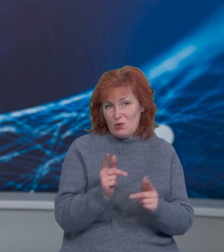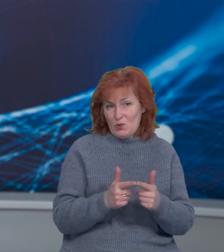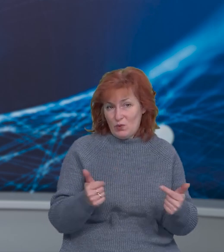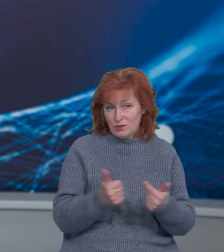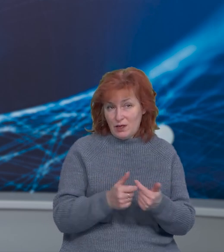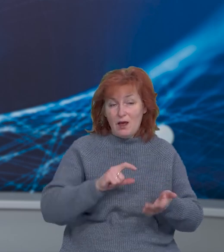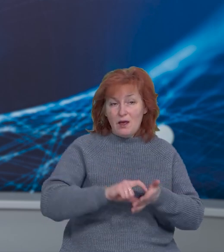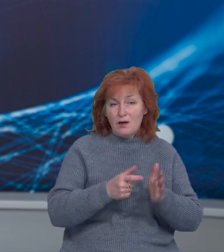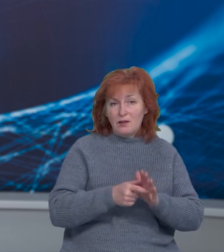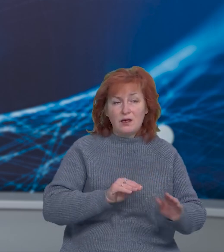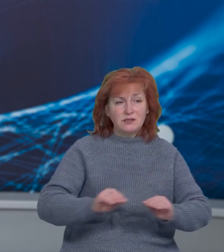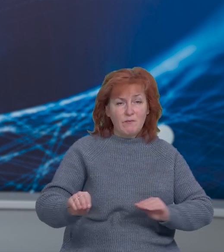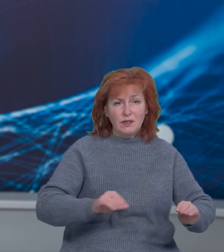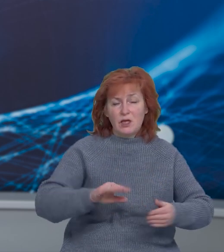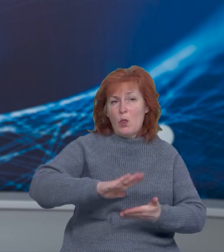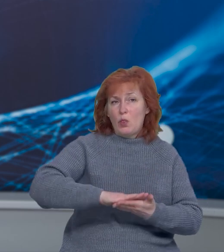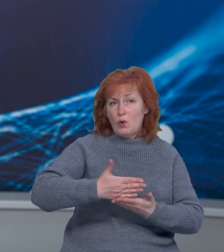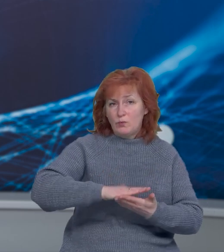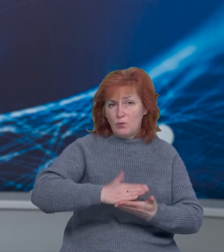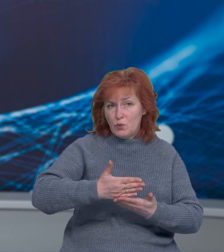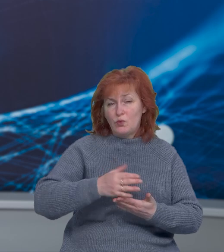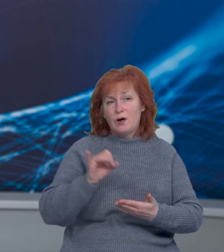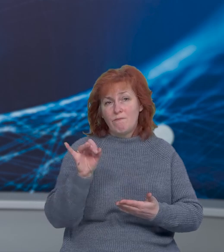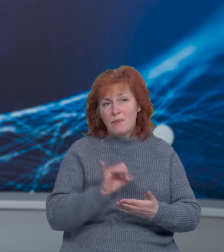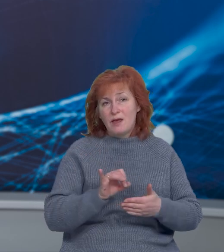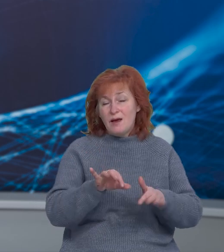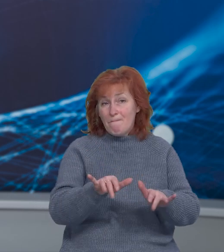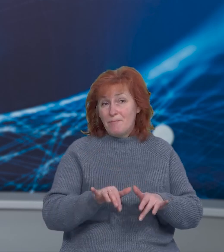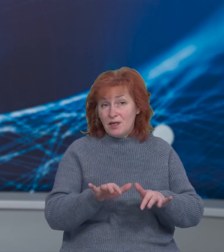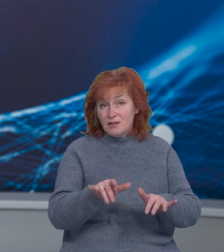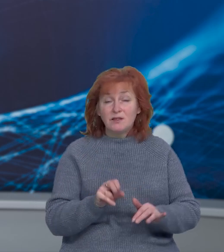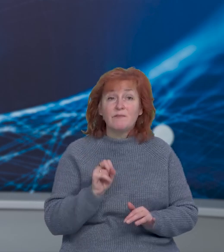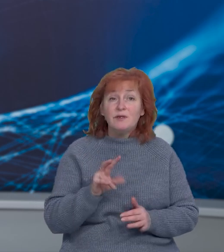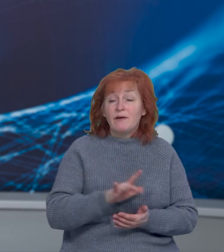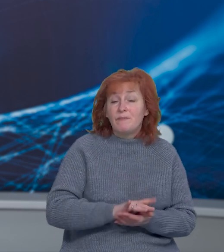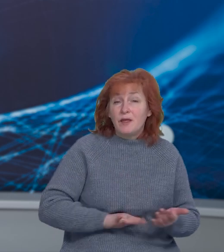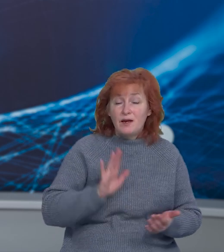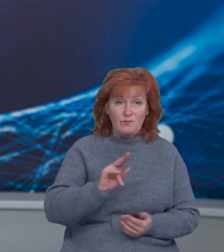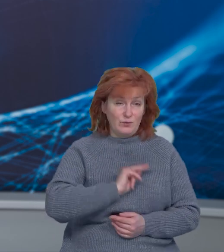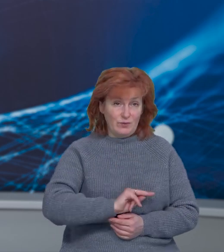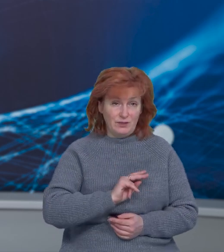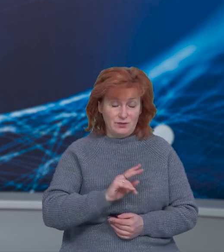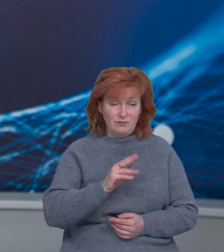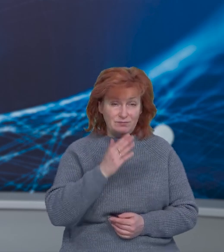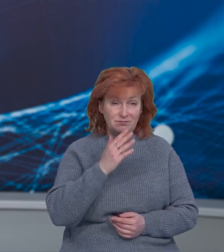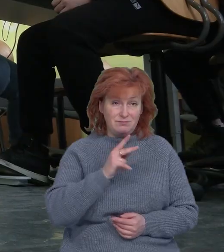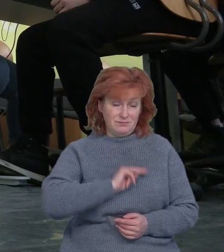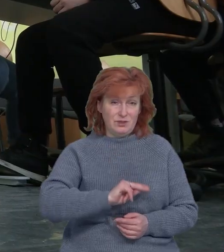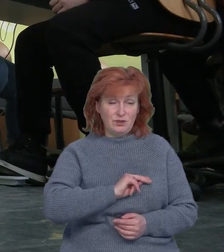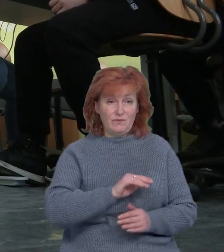а класи обладнали ноутбуками та 3D-принтерами. Як працюватимуть у таких класах діти – дивіться далі у сюжеті.